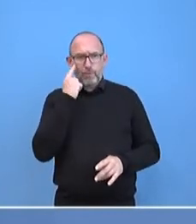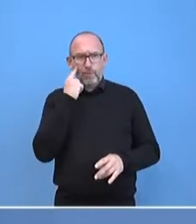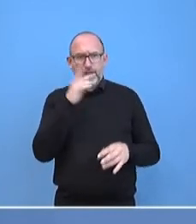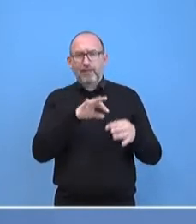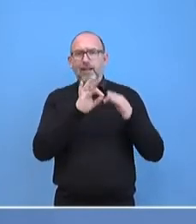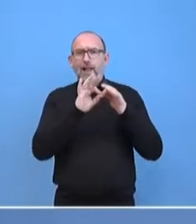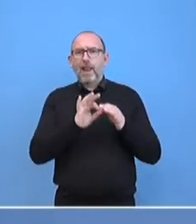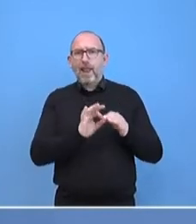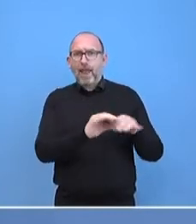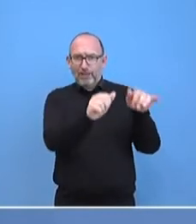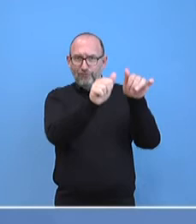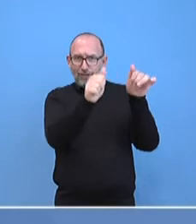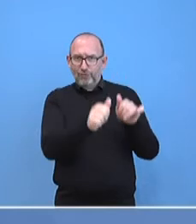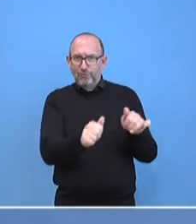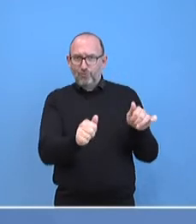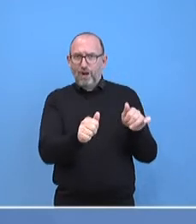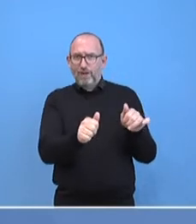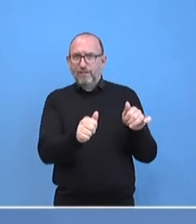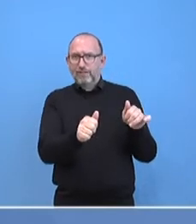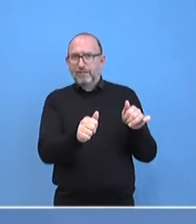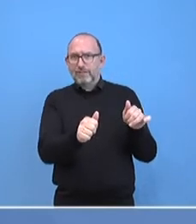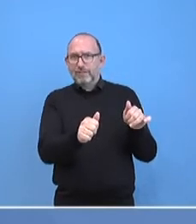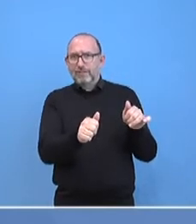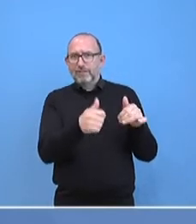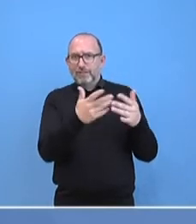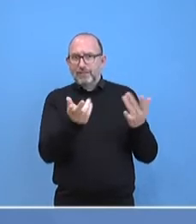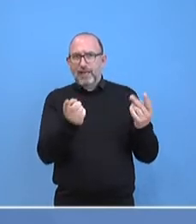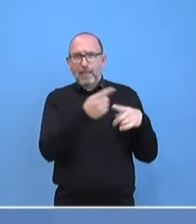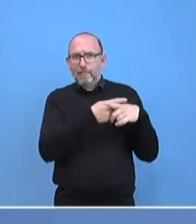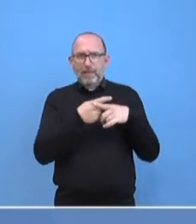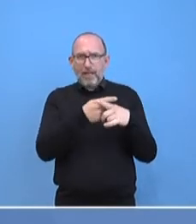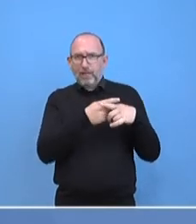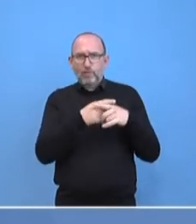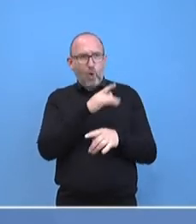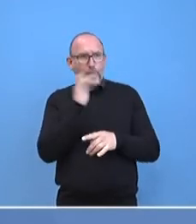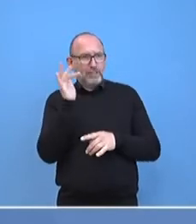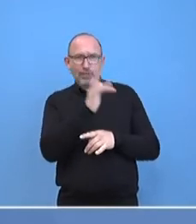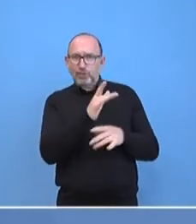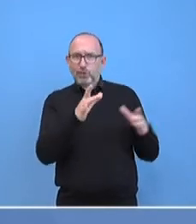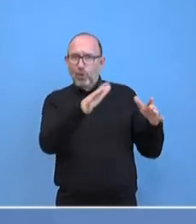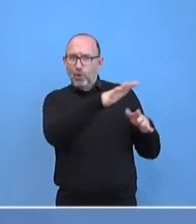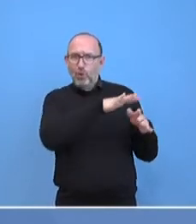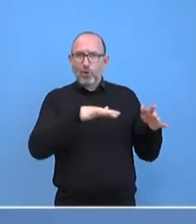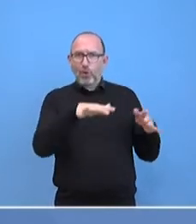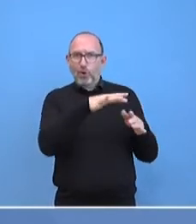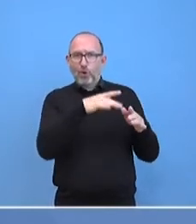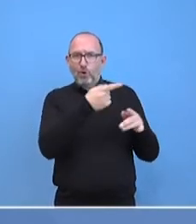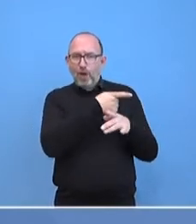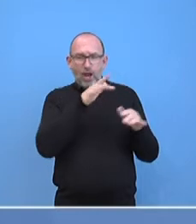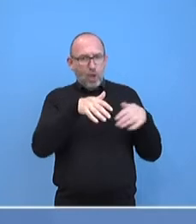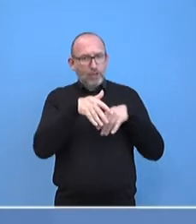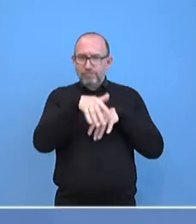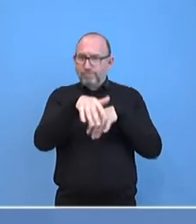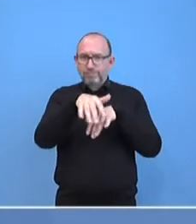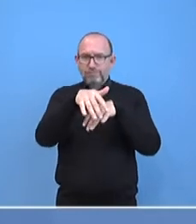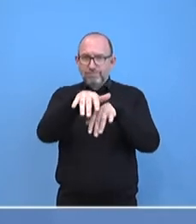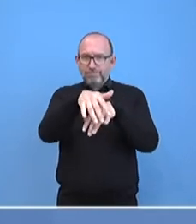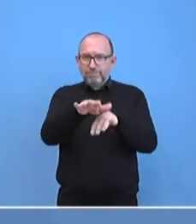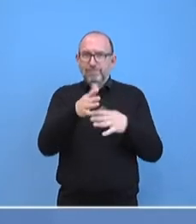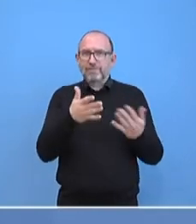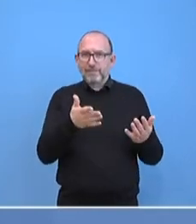Leitfigur der belarussischen Opposition und all derjenigen auf den Straßen von Belarus,